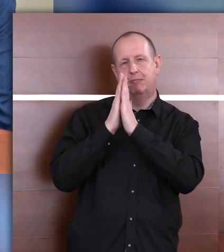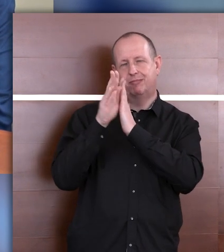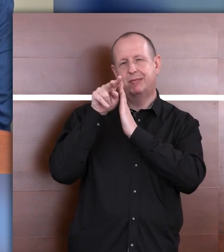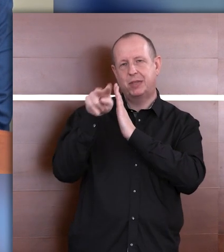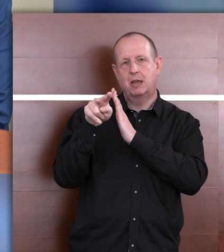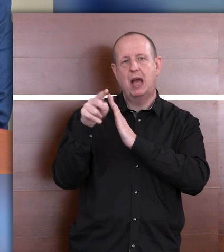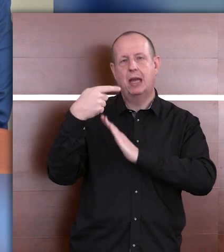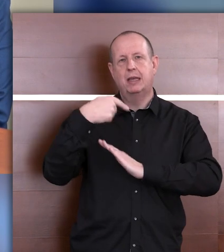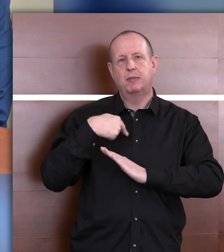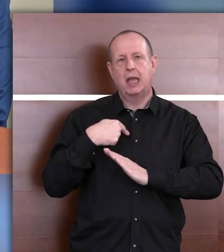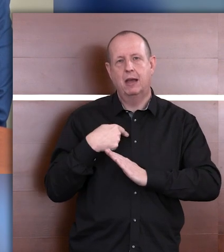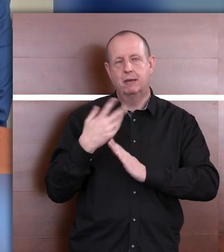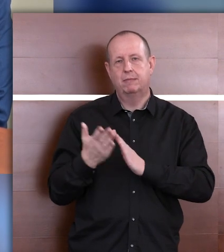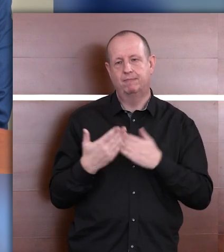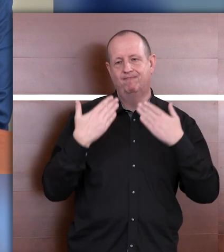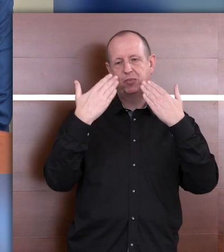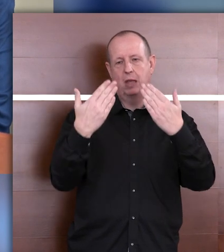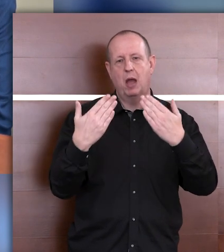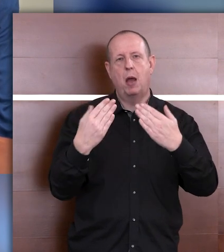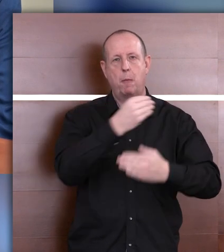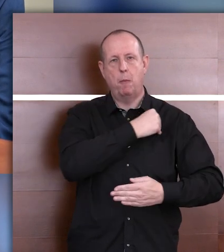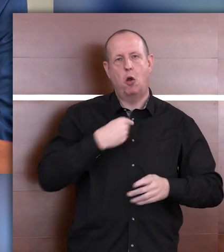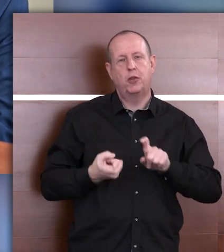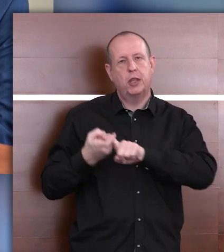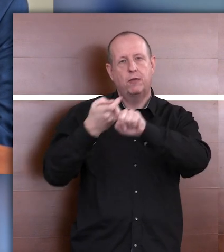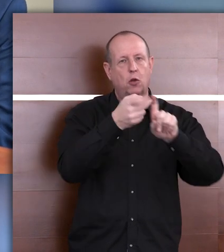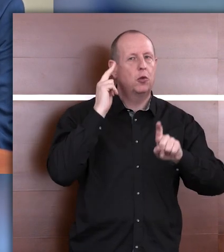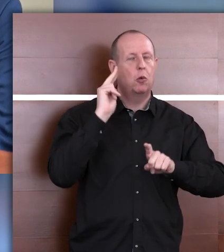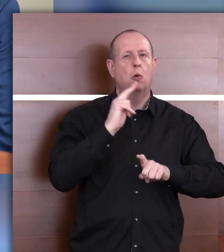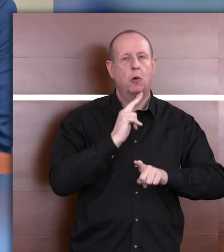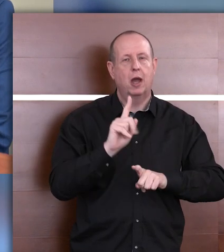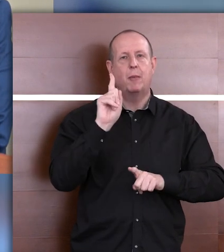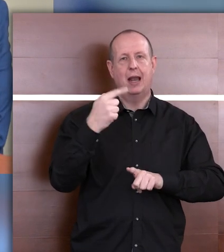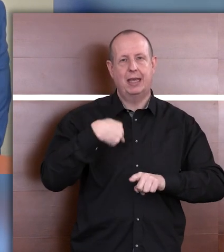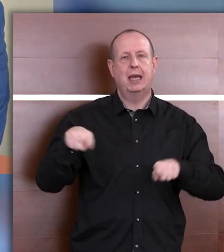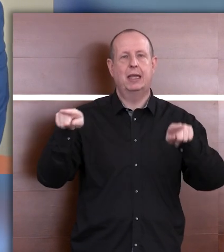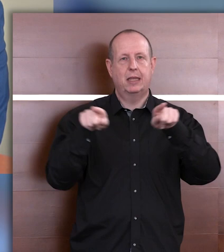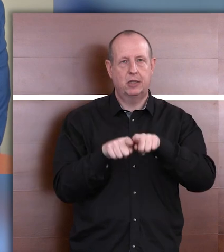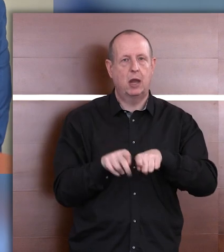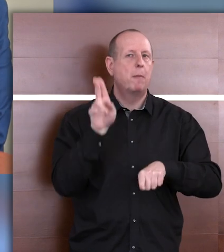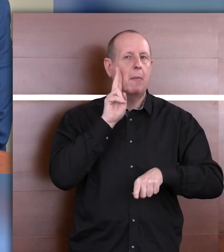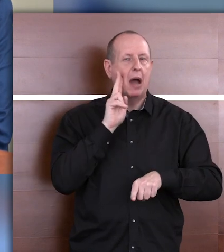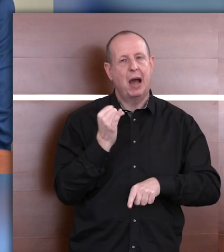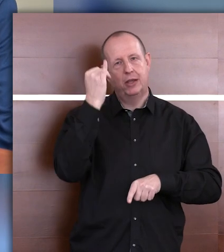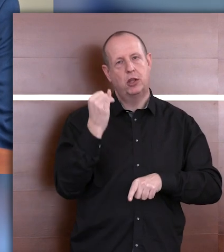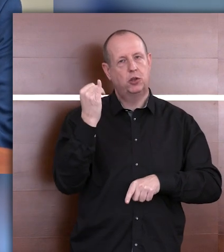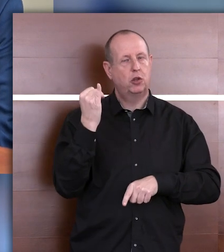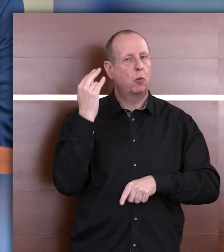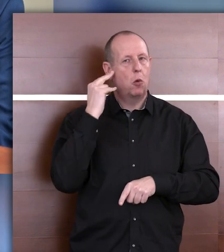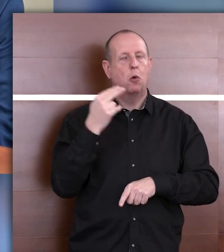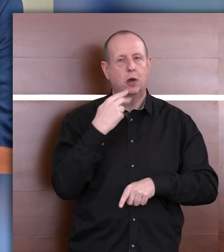akurat jestem z ramienia Polskiego Związku Głuchych, ale też jestem mamą dzieci głuchych i przeszłam drogę od podstawówki do